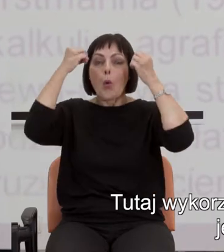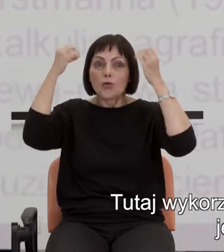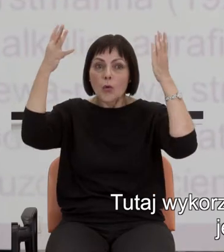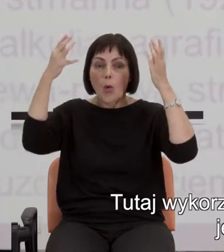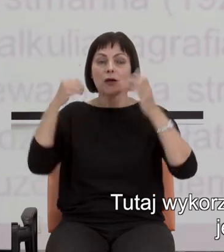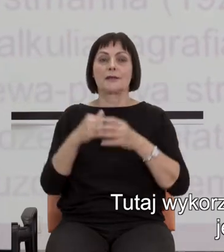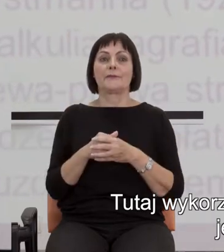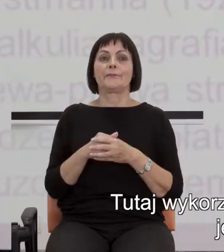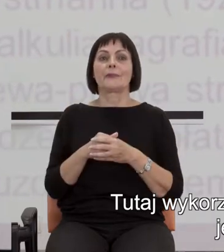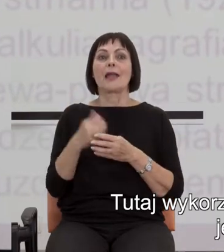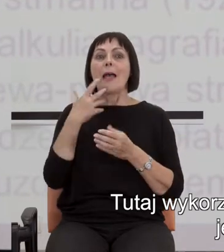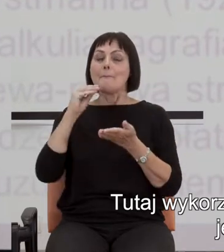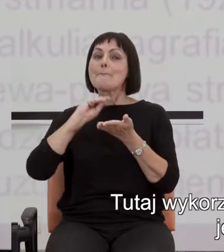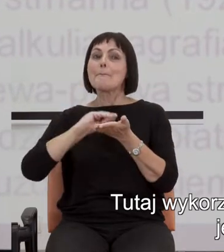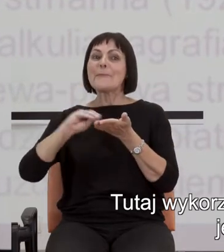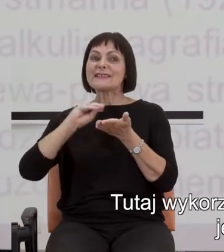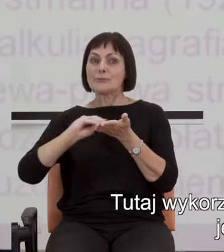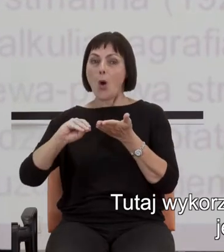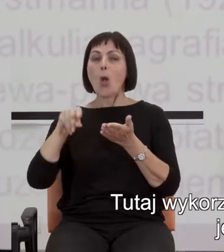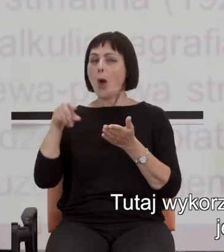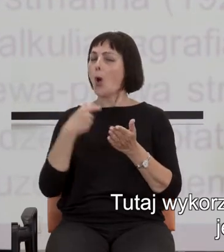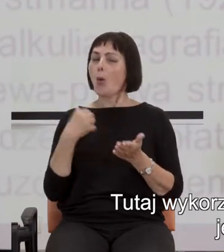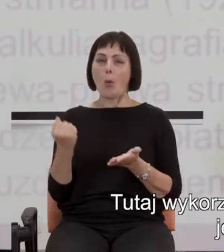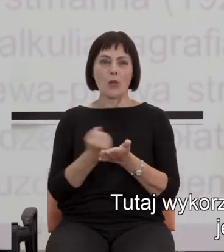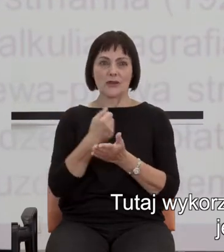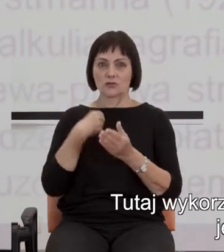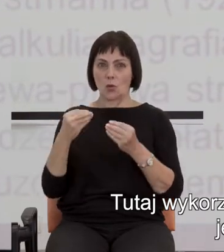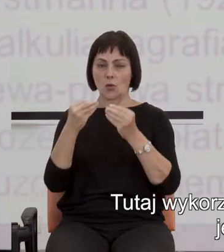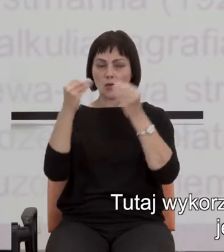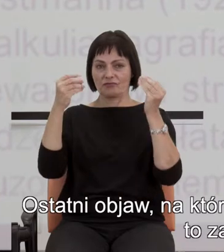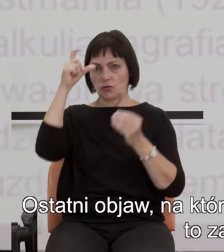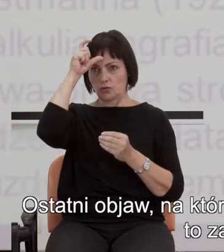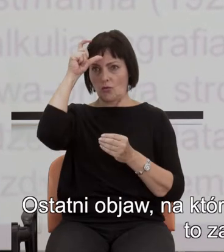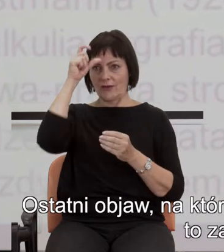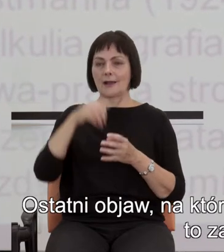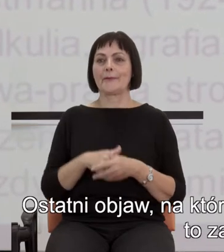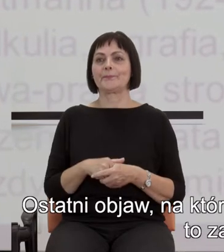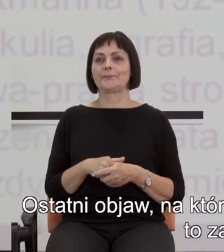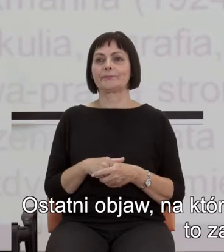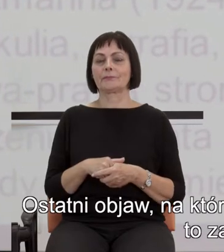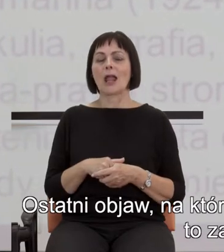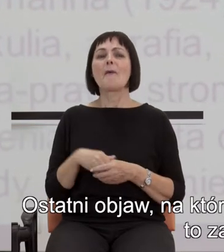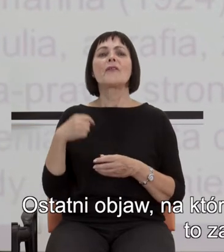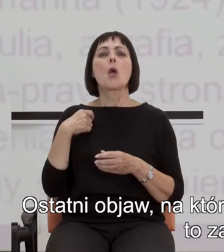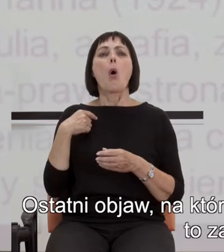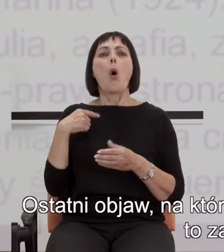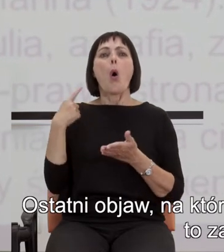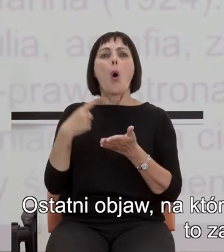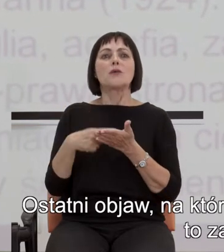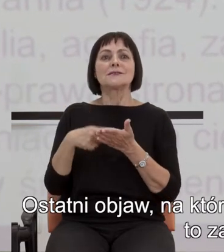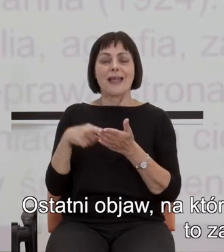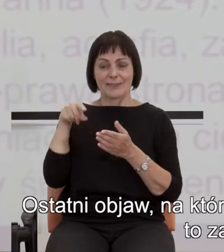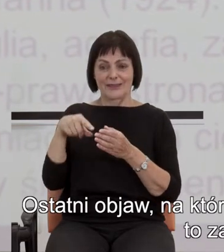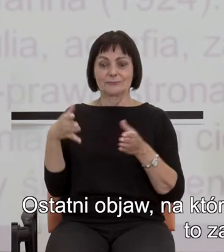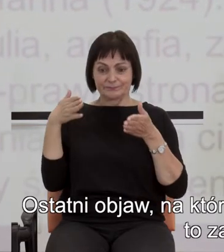w postaci pisma jest konieczne dla naszego rozwoju. I ostatni objaw, na którym